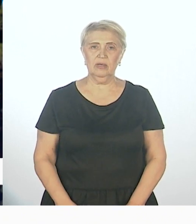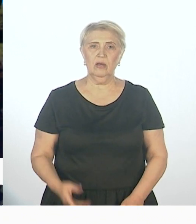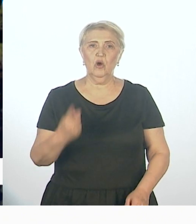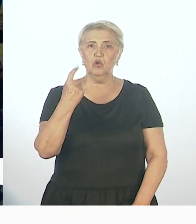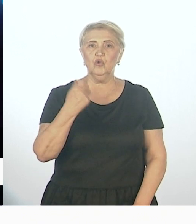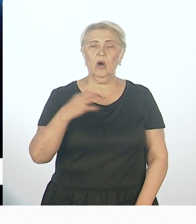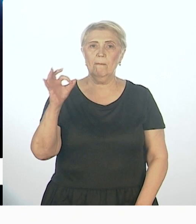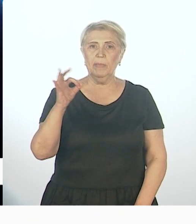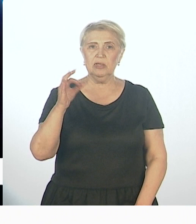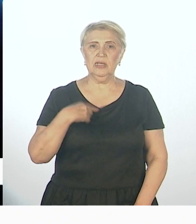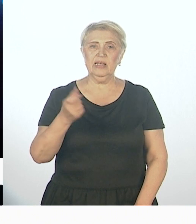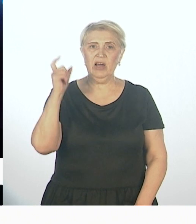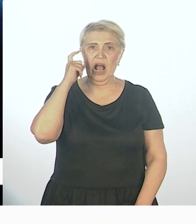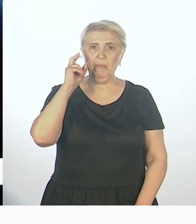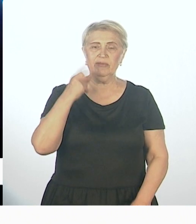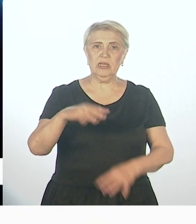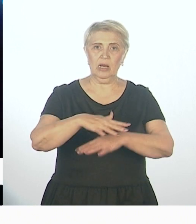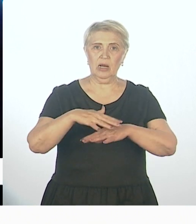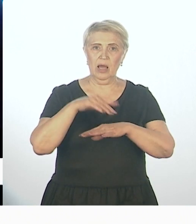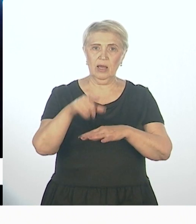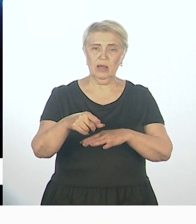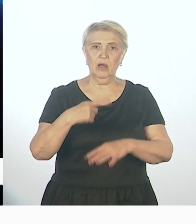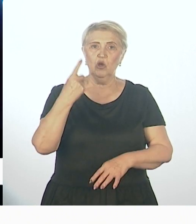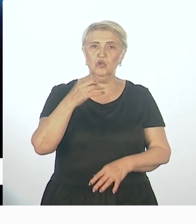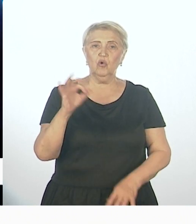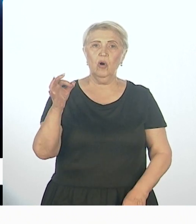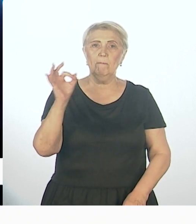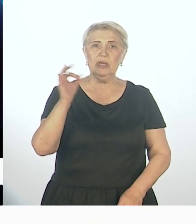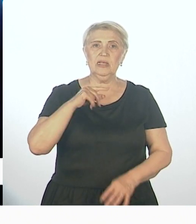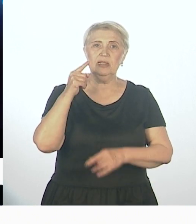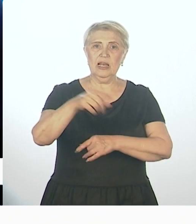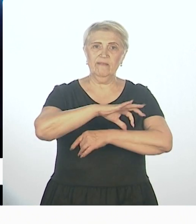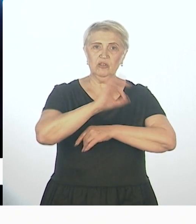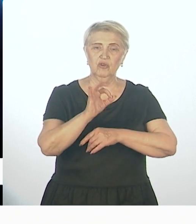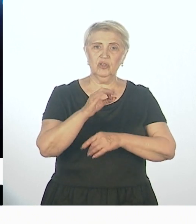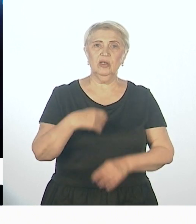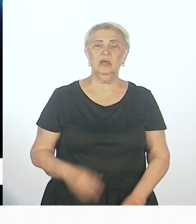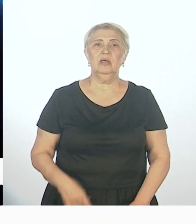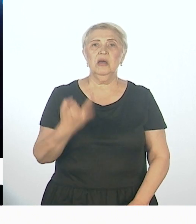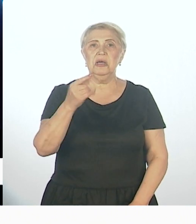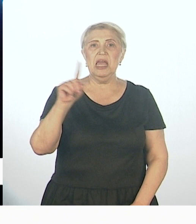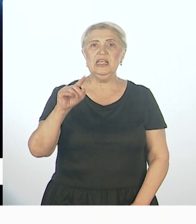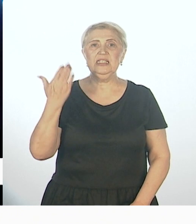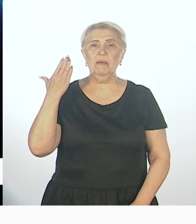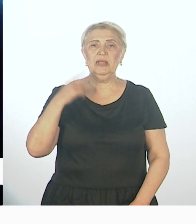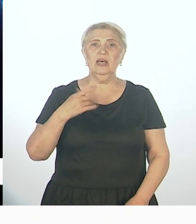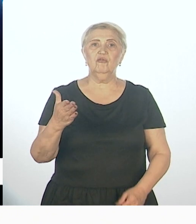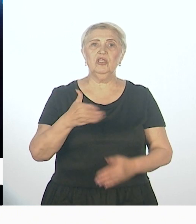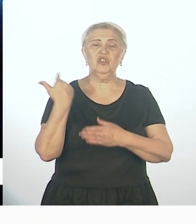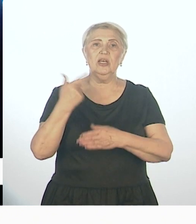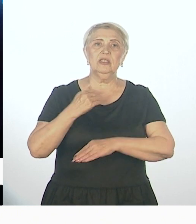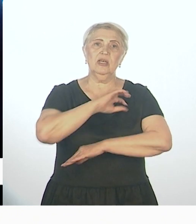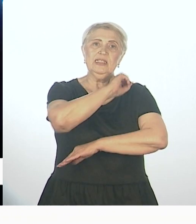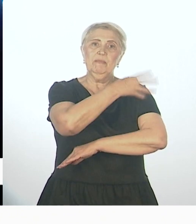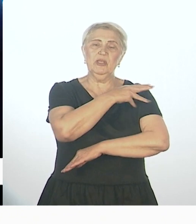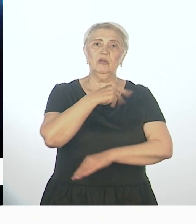% Хабаровский край, 100% ДФО, ну и западная часть – это Санкт-Петербург, Москва,